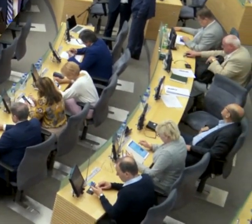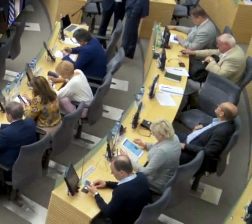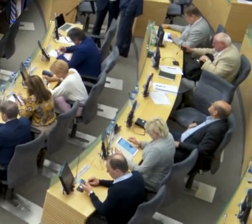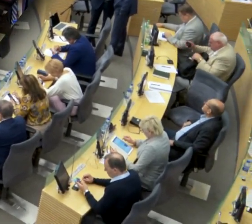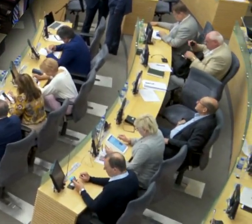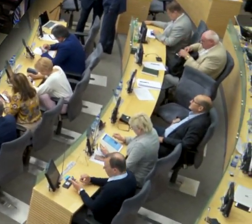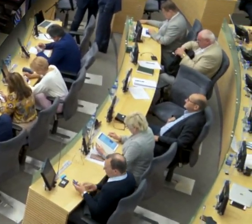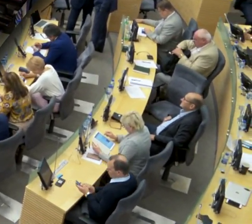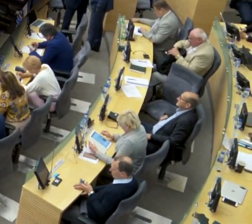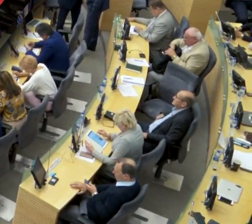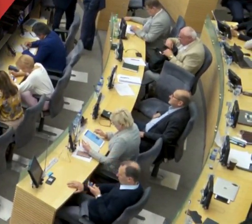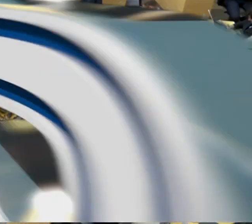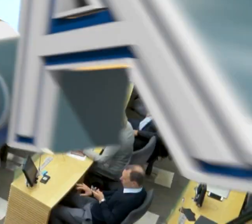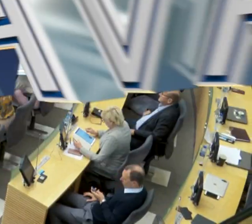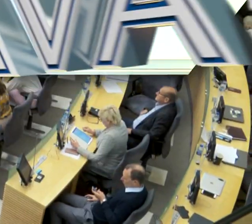Muzika